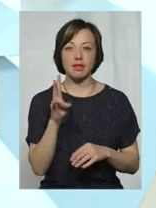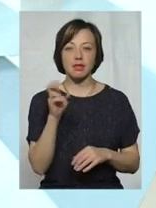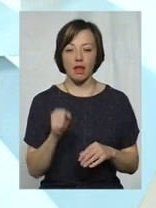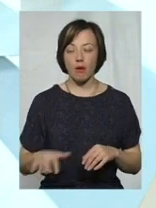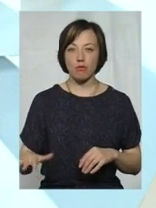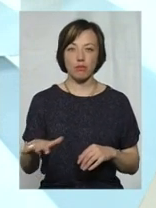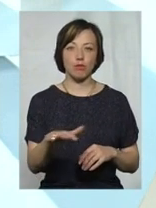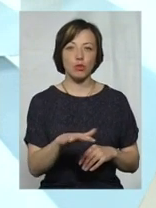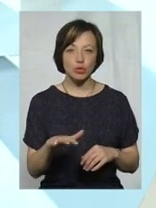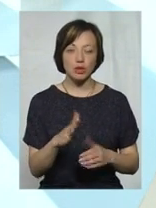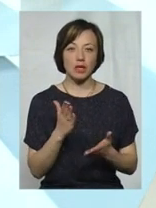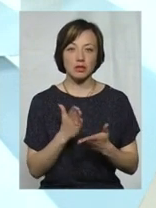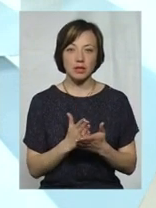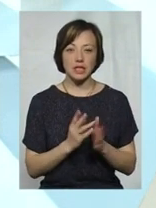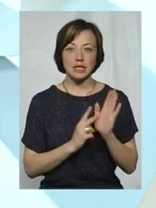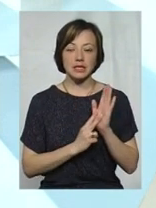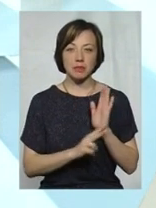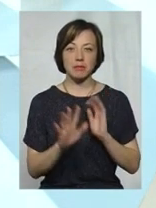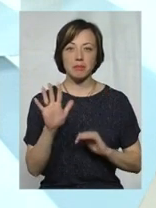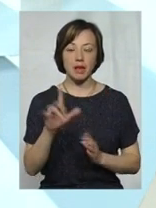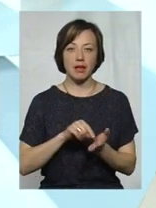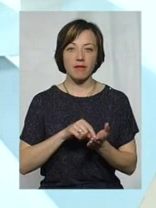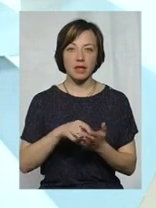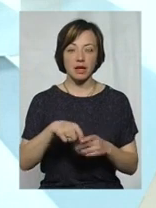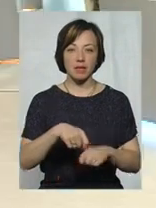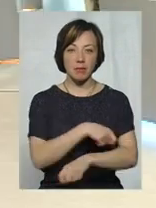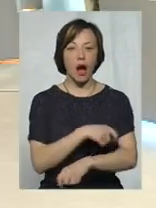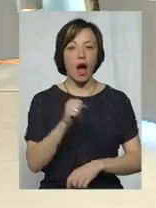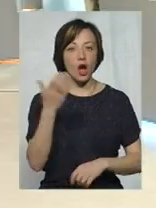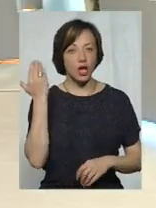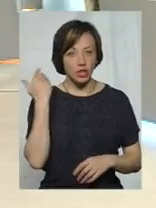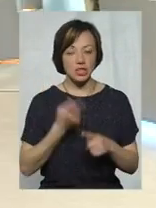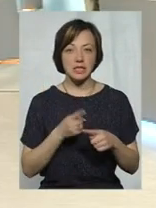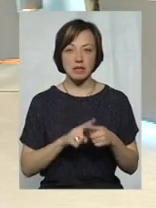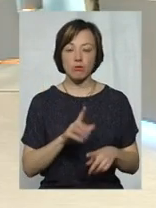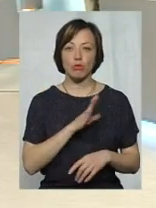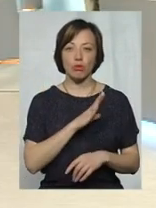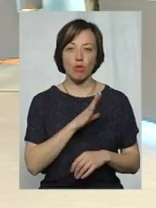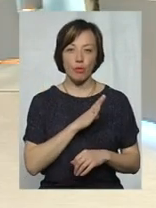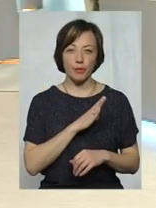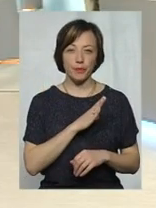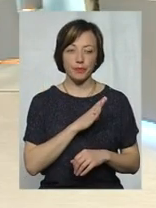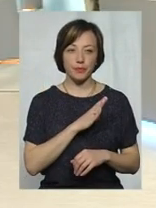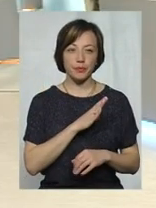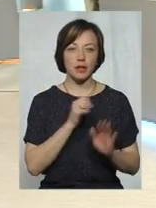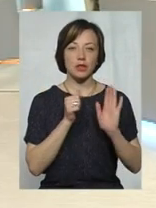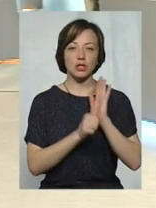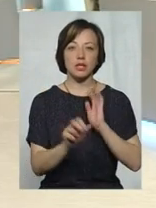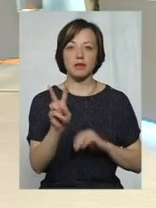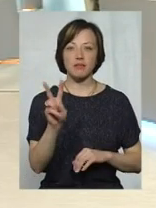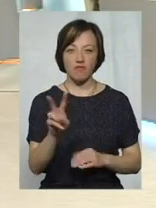площу, яка становить 75 квадратних метрів. А раніше це було? Раніше це було 62